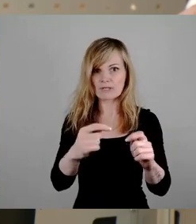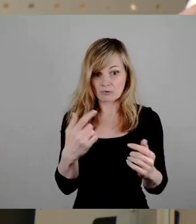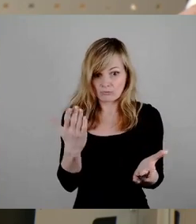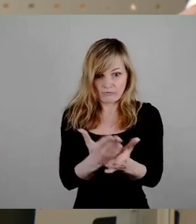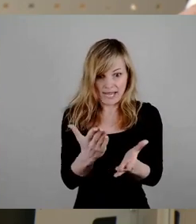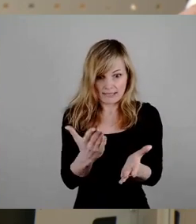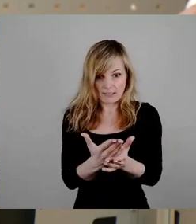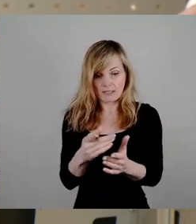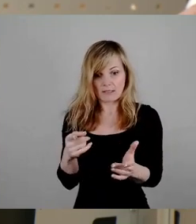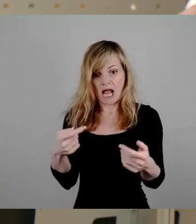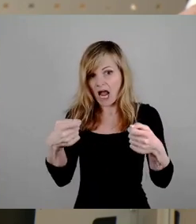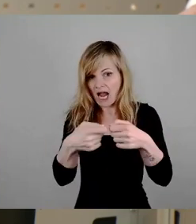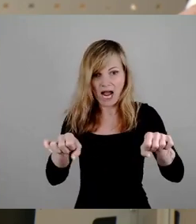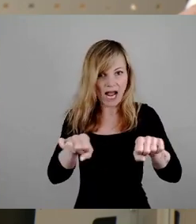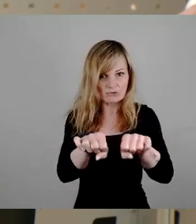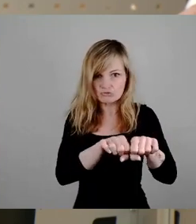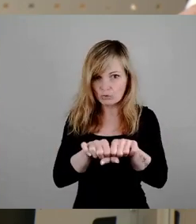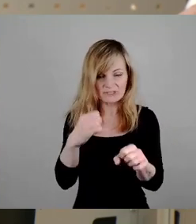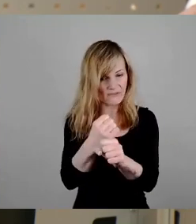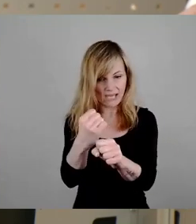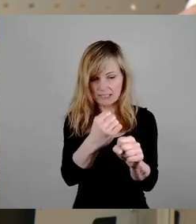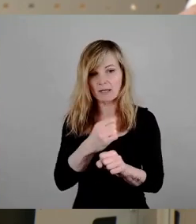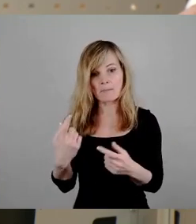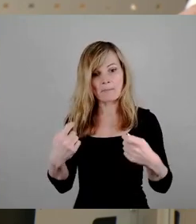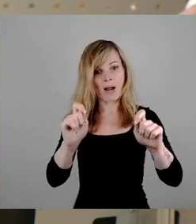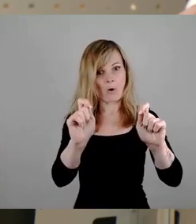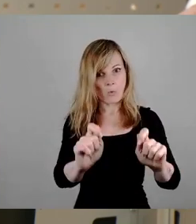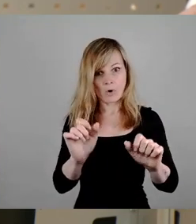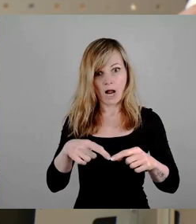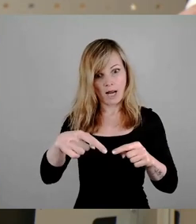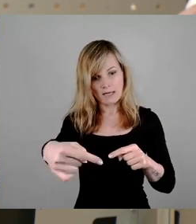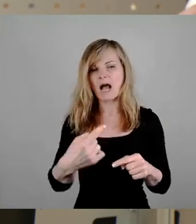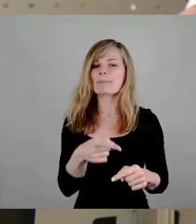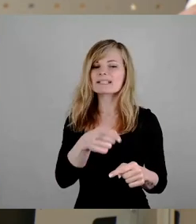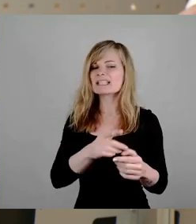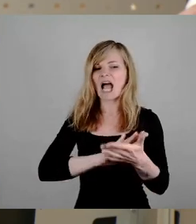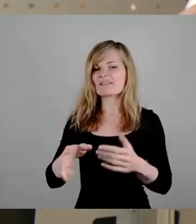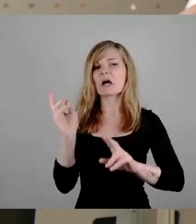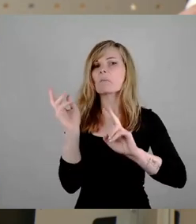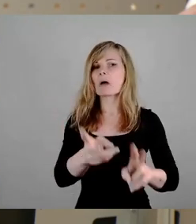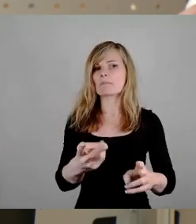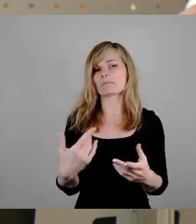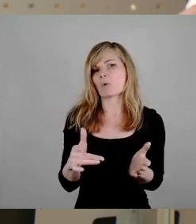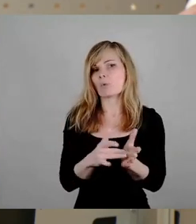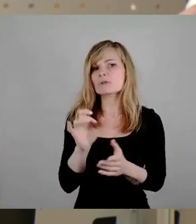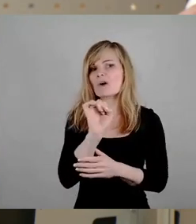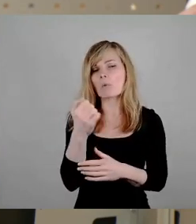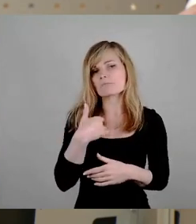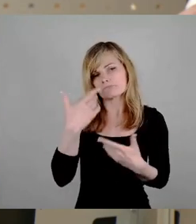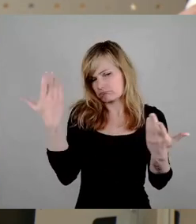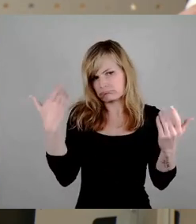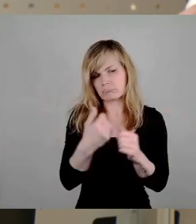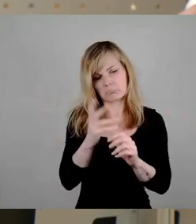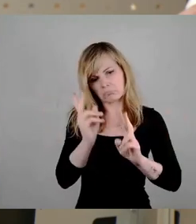die angeschlossen sind, die aber einfach liegen gelassen werden, aus welchen Gründen auch immer. So, und